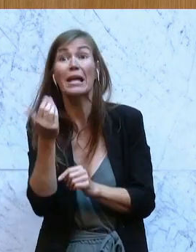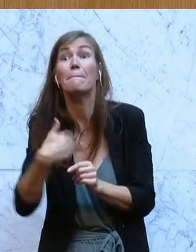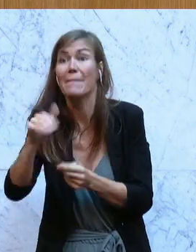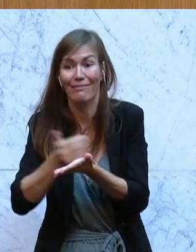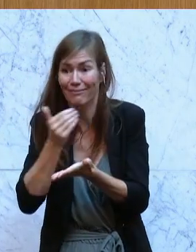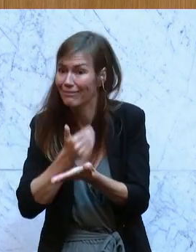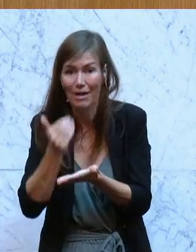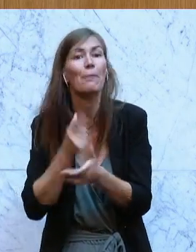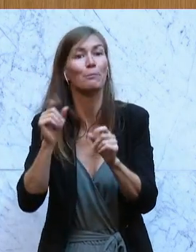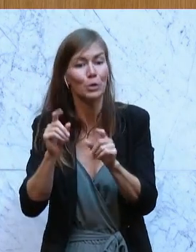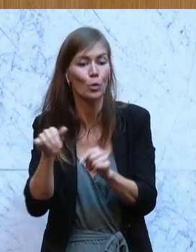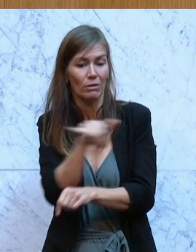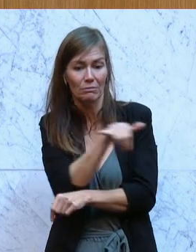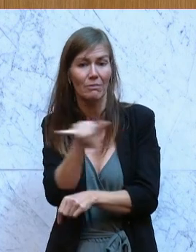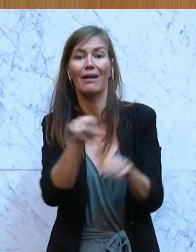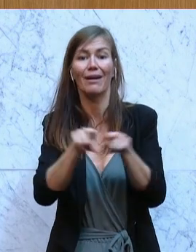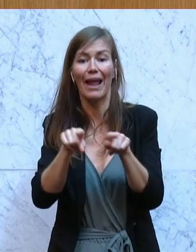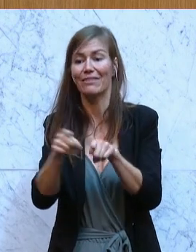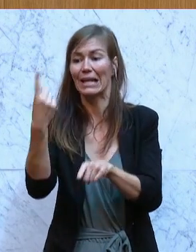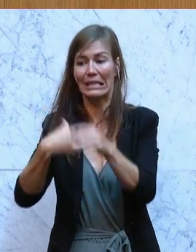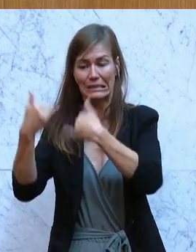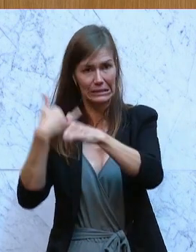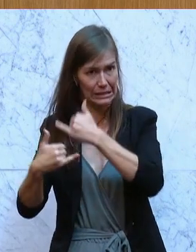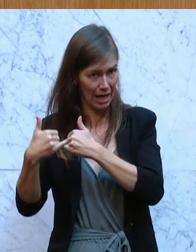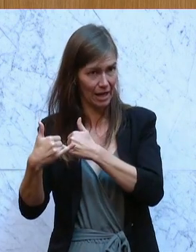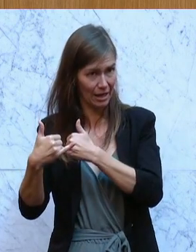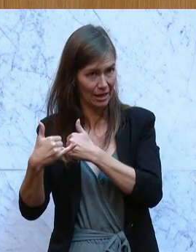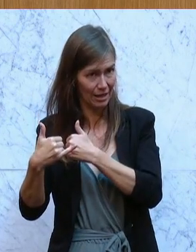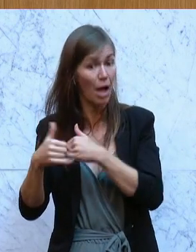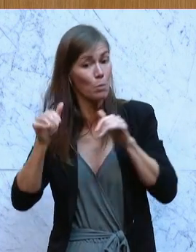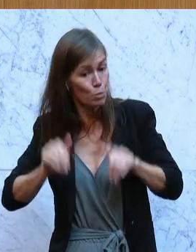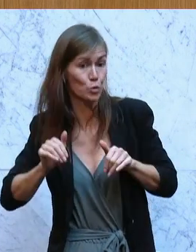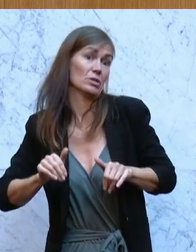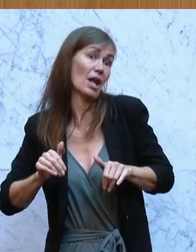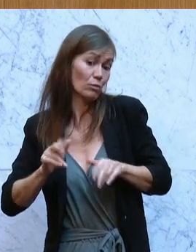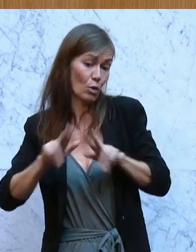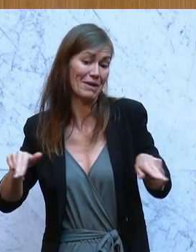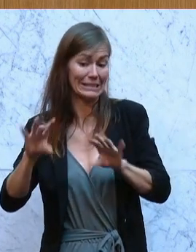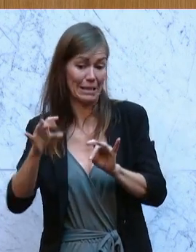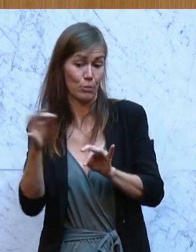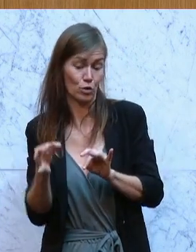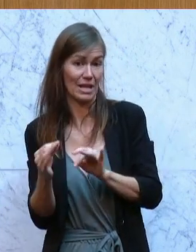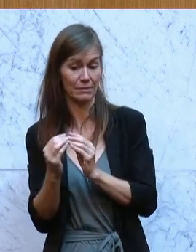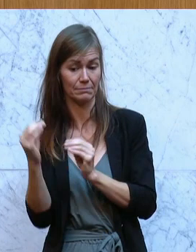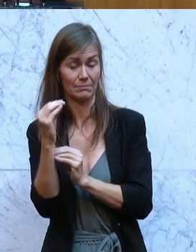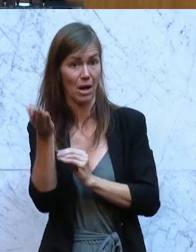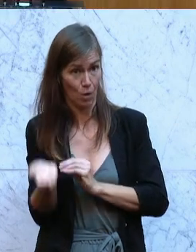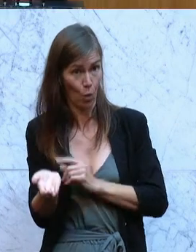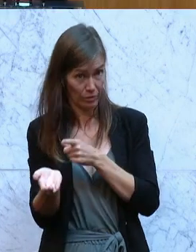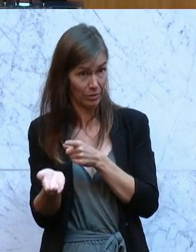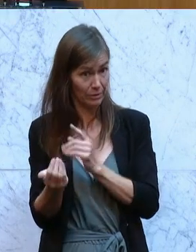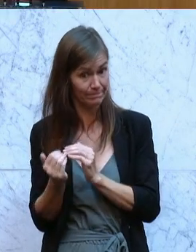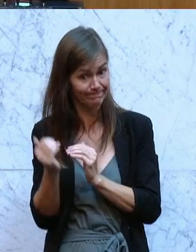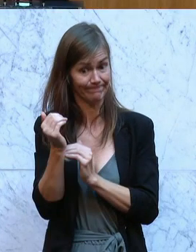sie können sich gleich wenig leisten wie letztes Jahr oder wie dieses Jahr. Wenn sie um 10 Prozent steigen. Die ÖVP